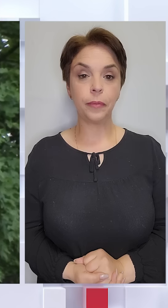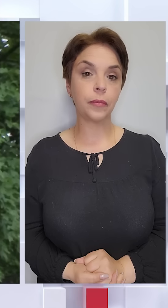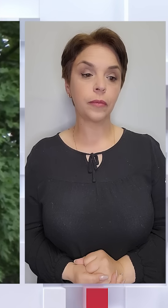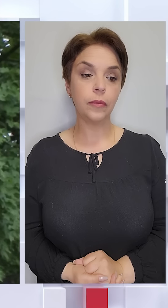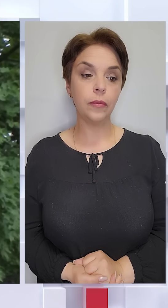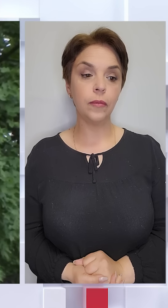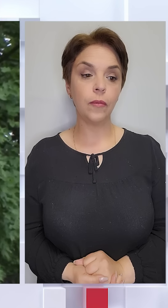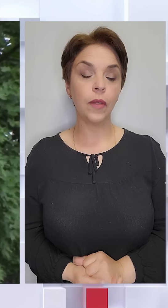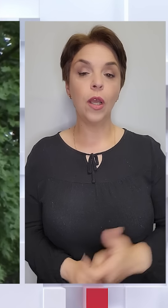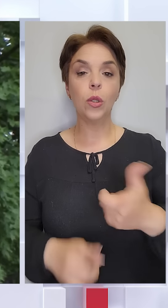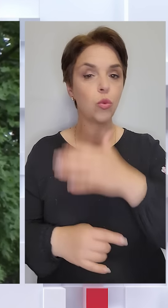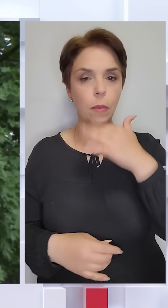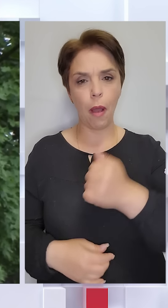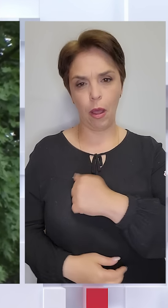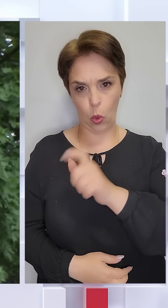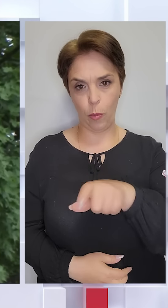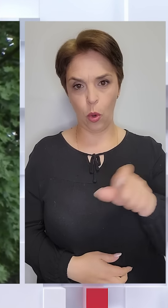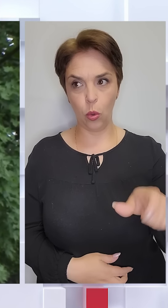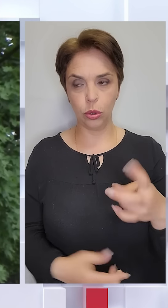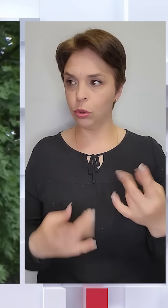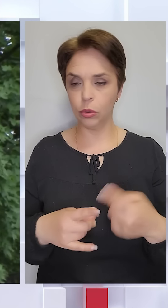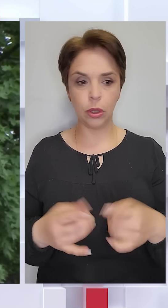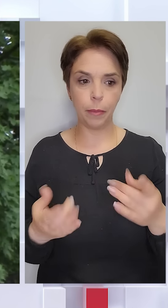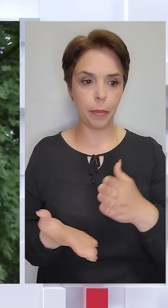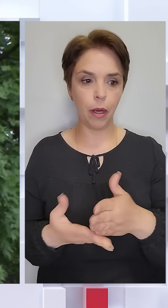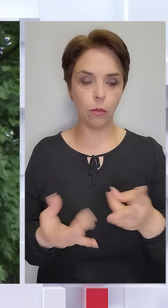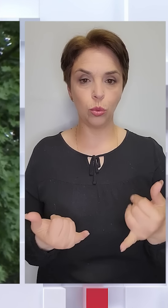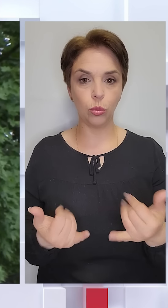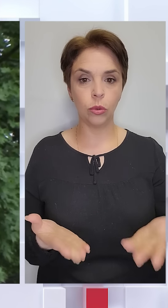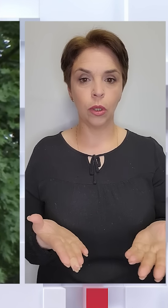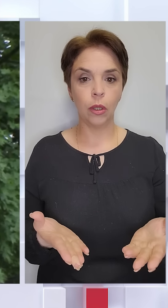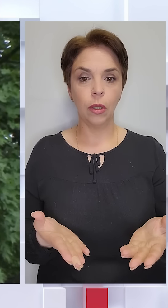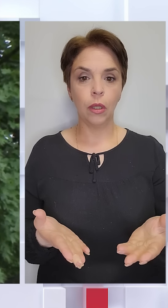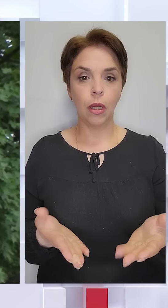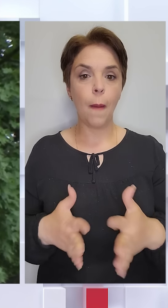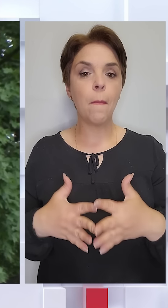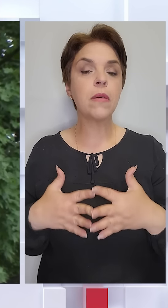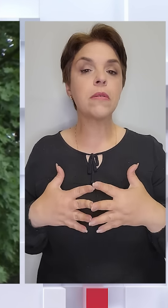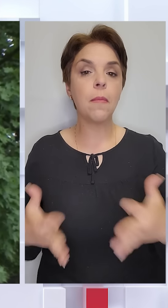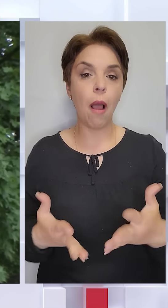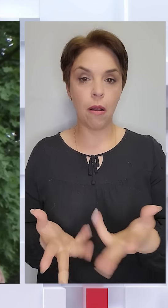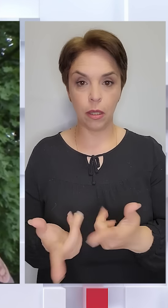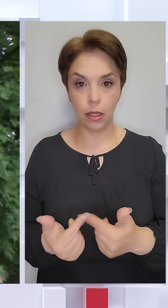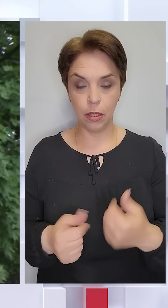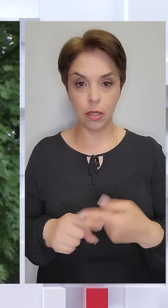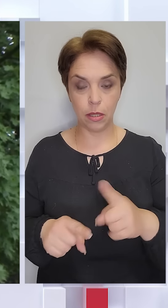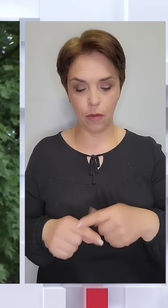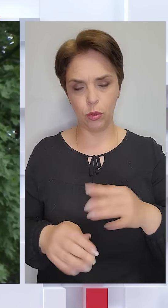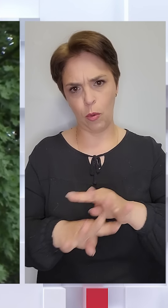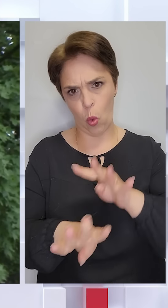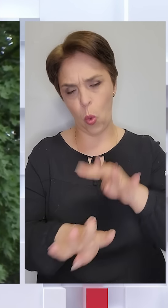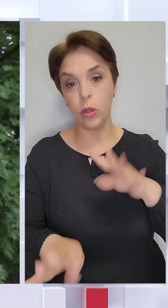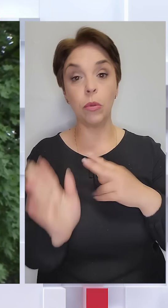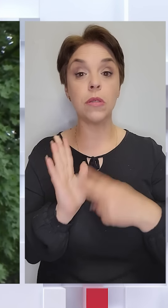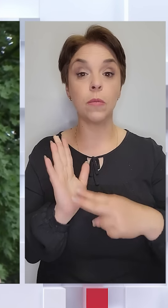Дуже багато піхоти, максимальна кількість, це маршрувала колона 70